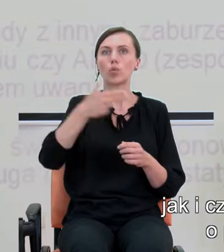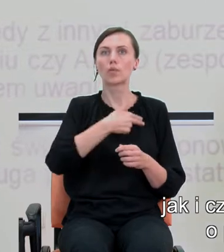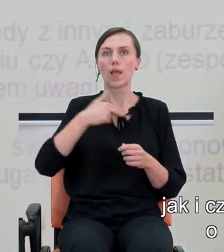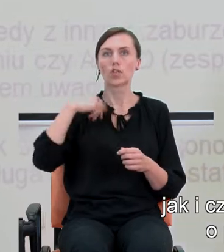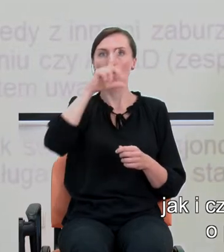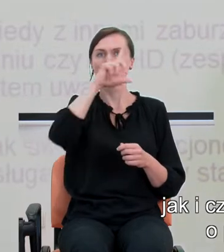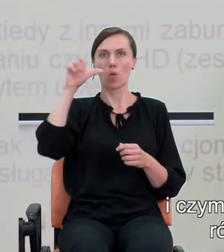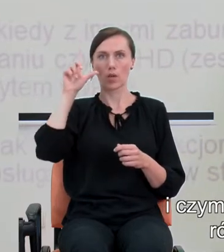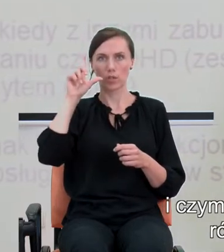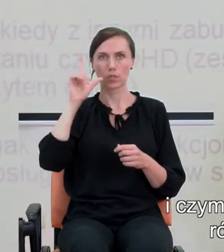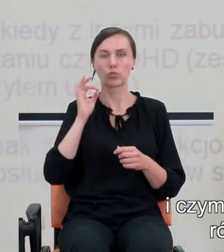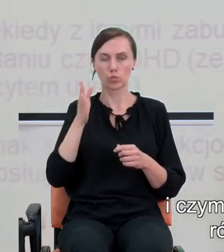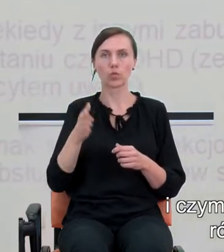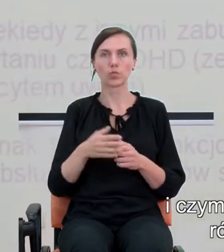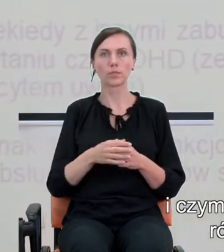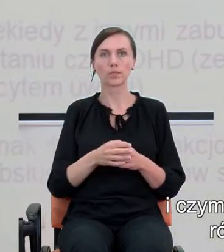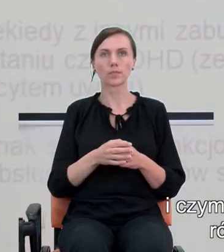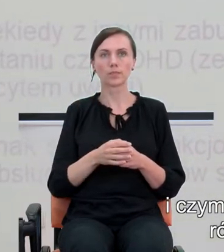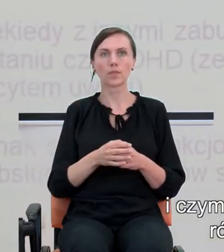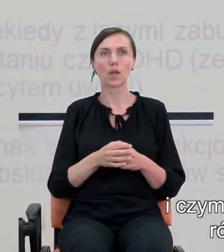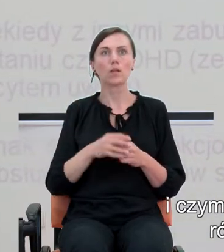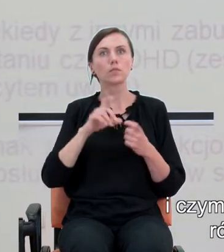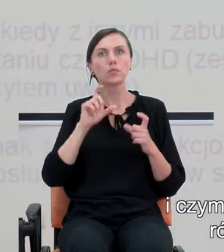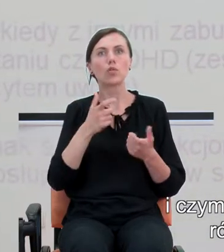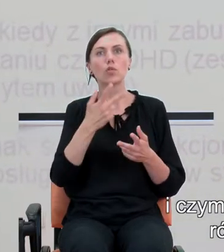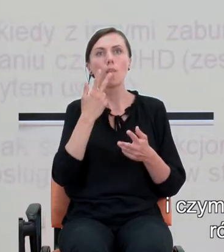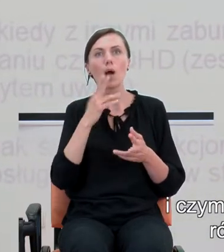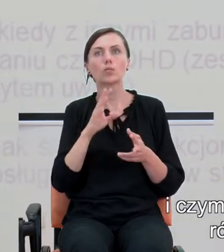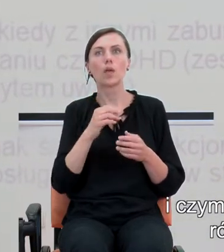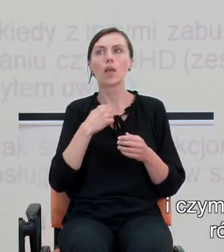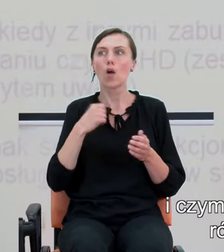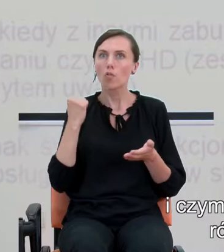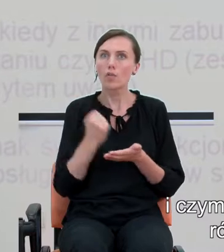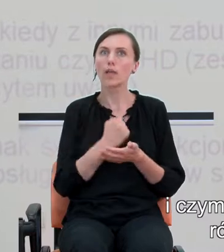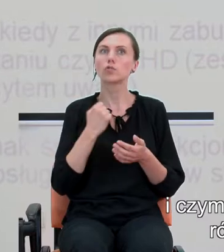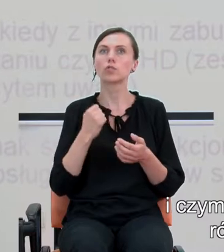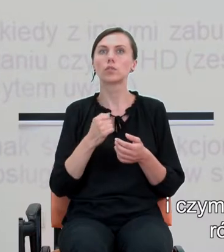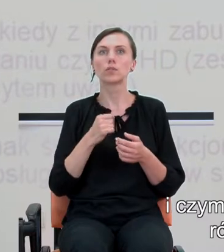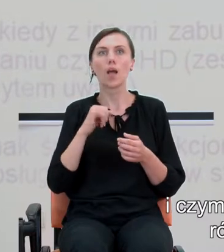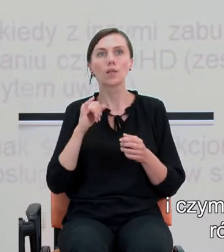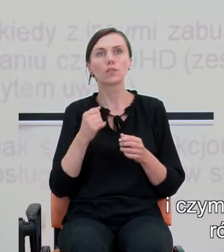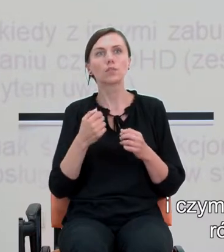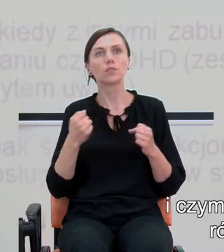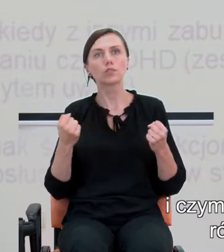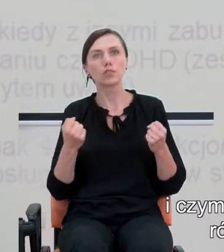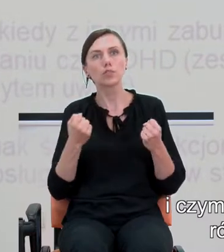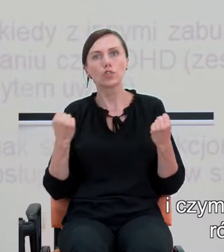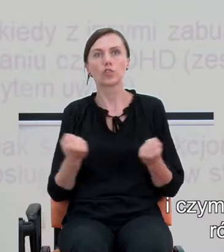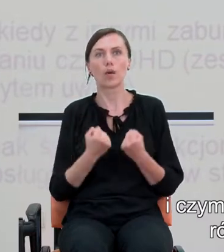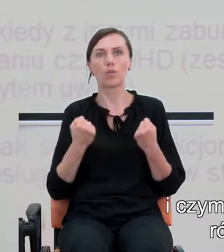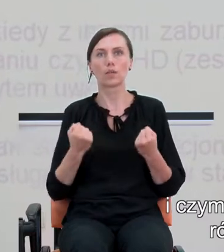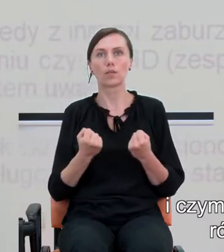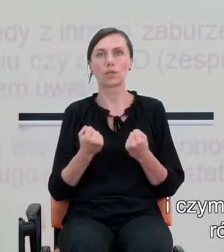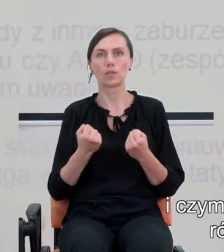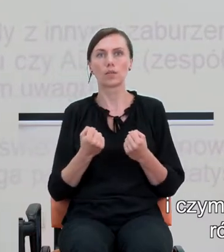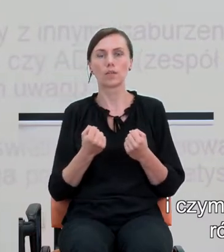społeczeństwa i czymś, wskazuje na konieczność podjęcia pewnych również instytucjonalnych